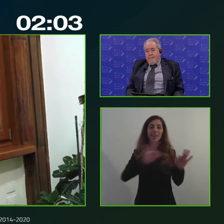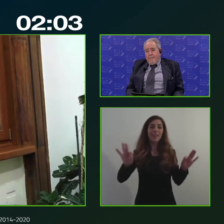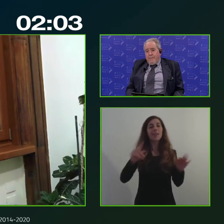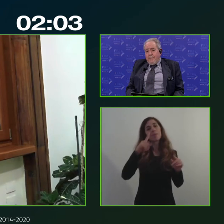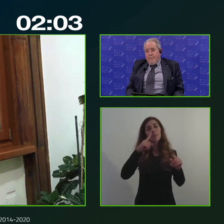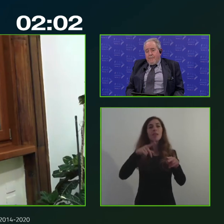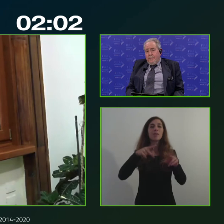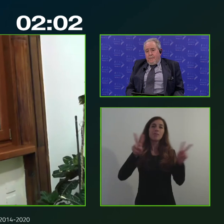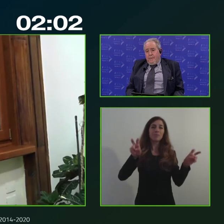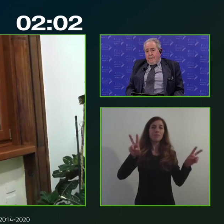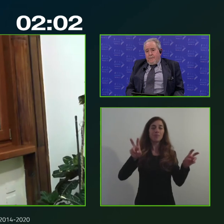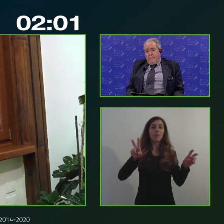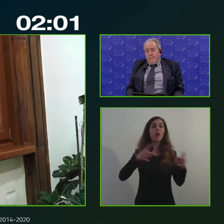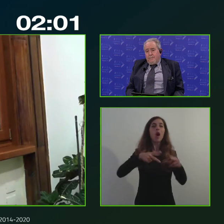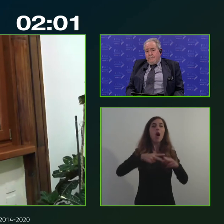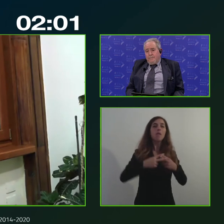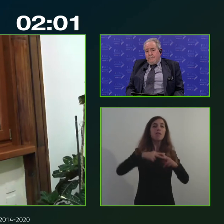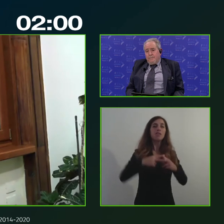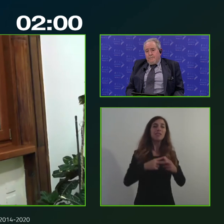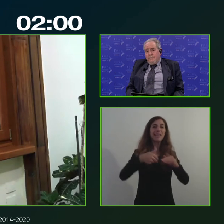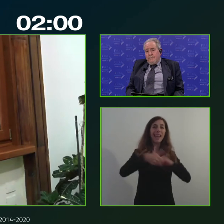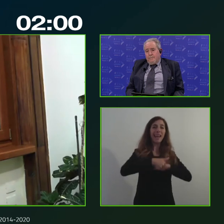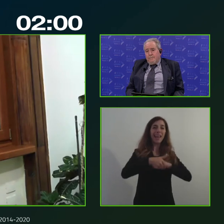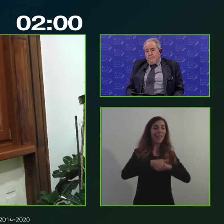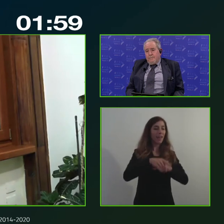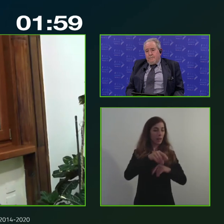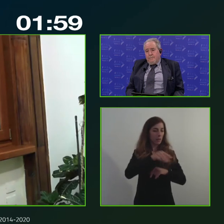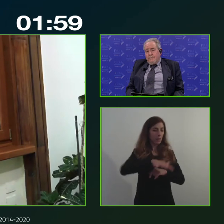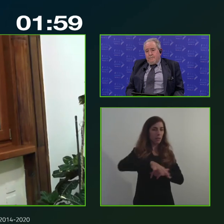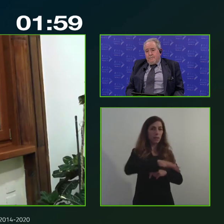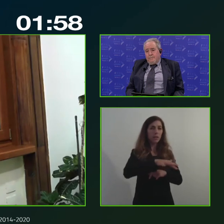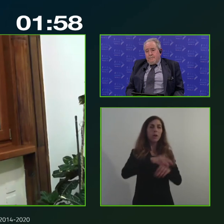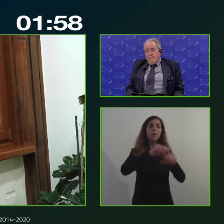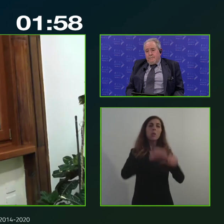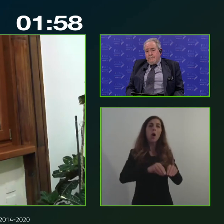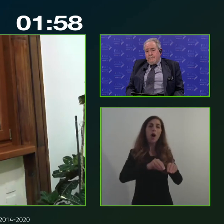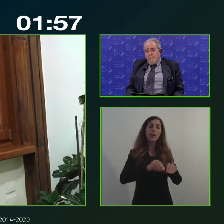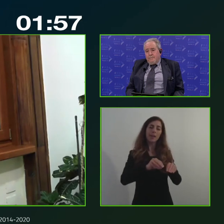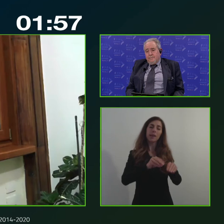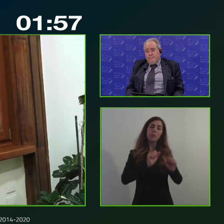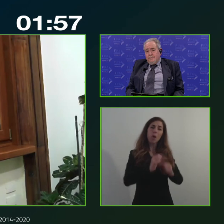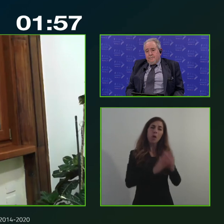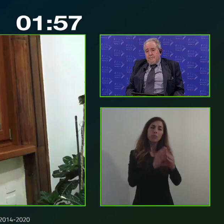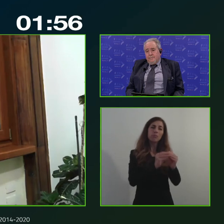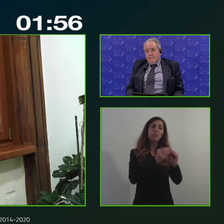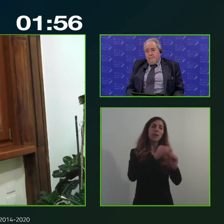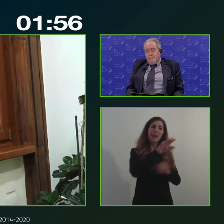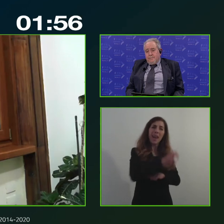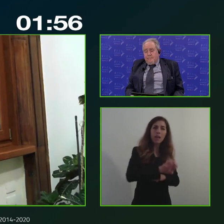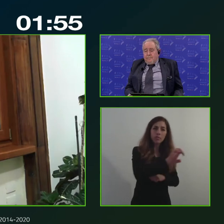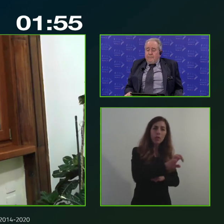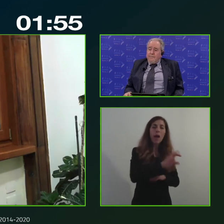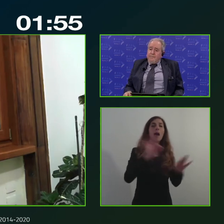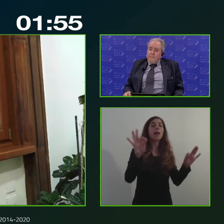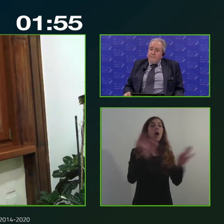che sono dei luoghi che possono essere anche diciamo istituiti a livello regionale piuttosto che a livello di